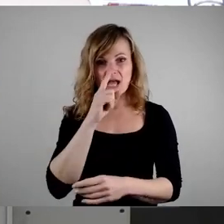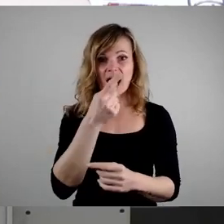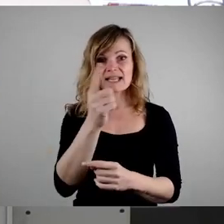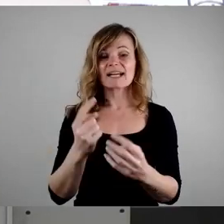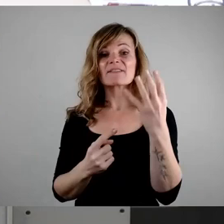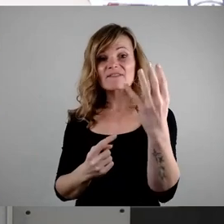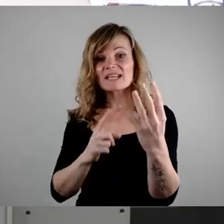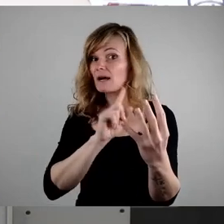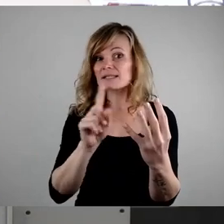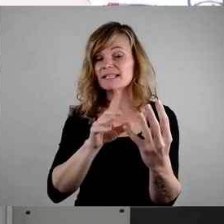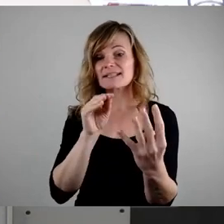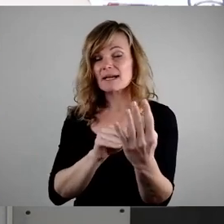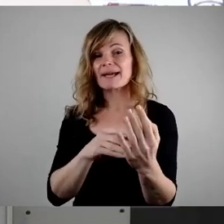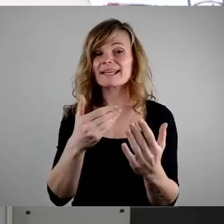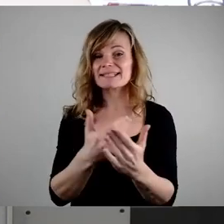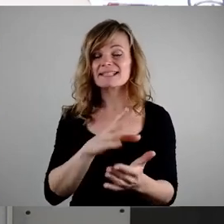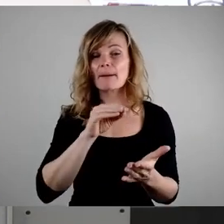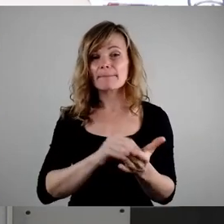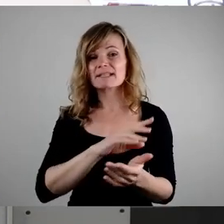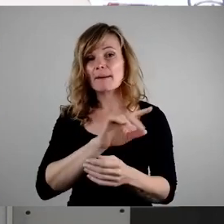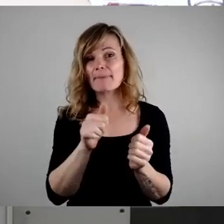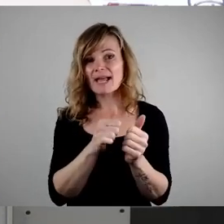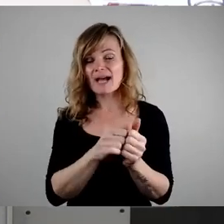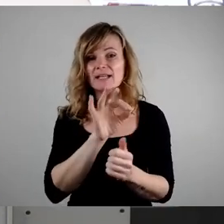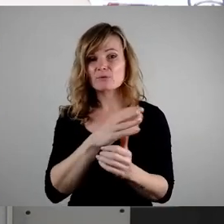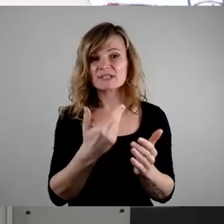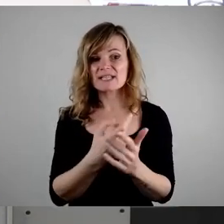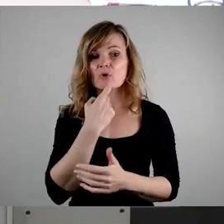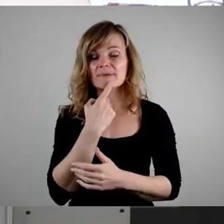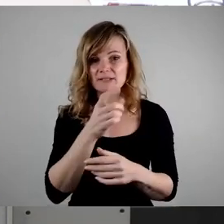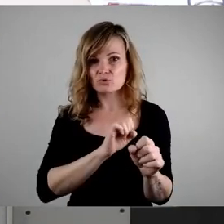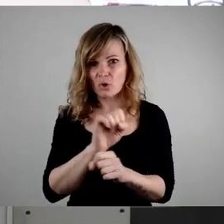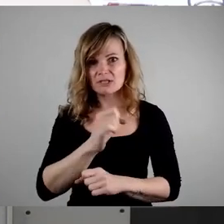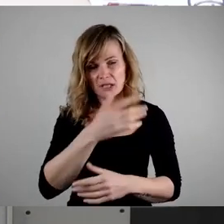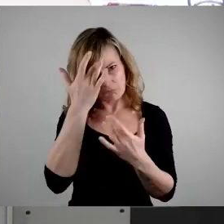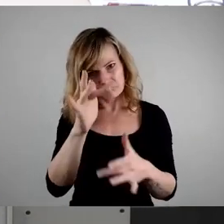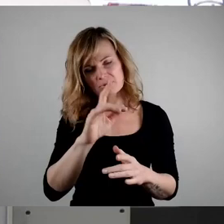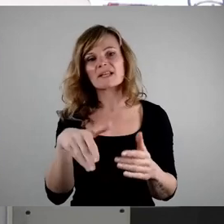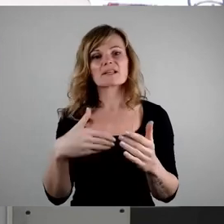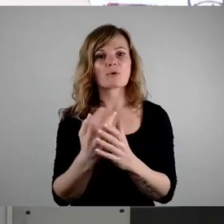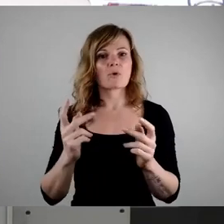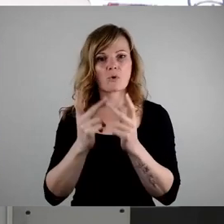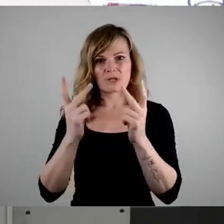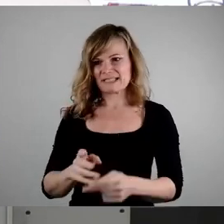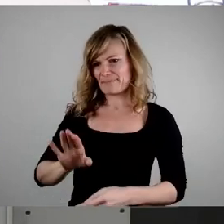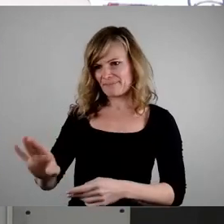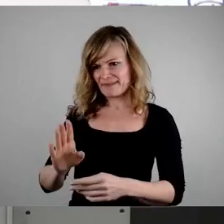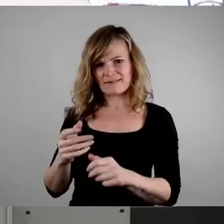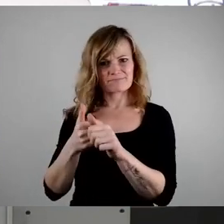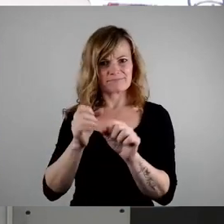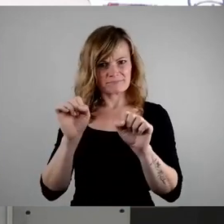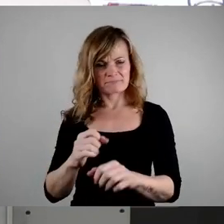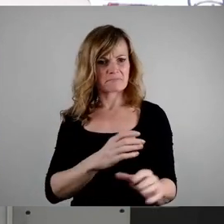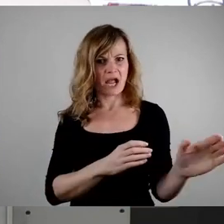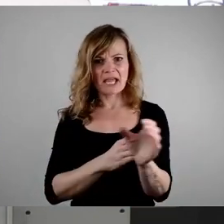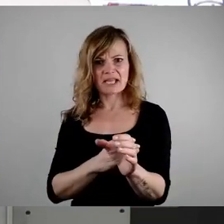dann ist dieser Mieterinnenbeirat für dieses Objekt trotzdem legitimiert und ordnungsgemäß nach dem Konzept der Dissidenten eingesetzt. Auch das